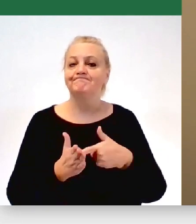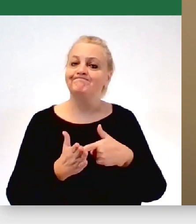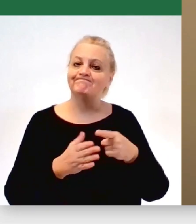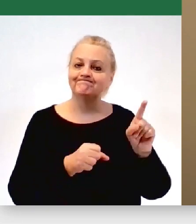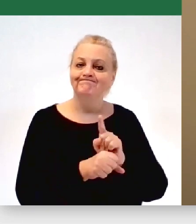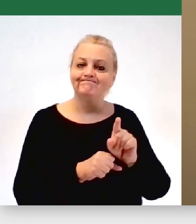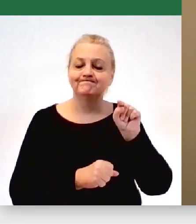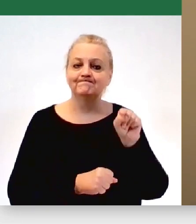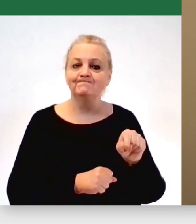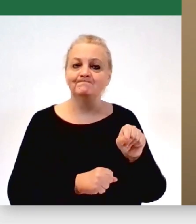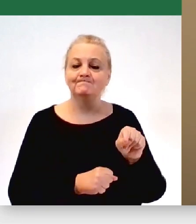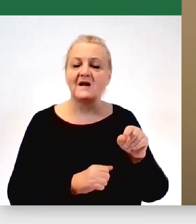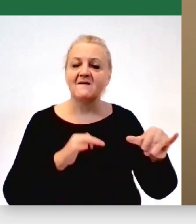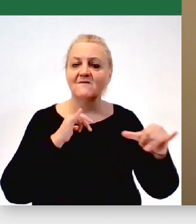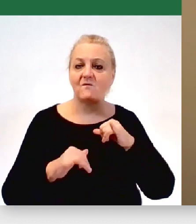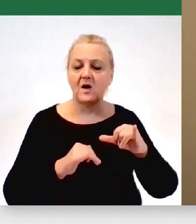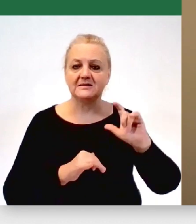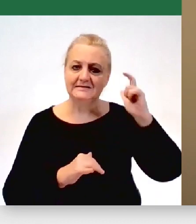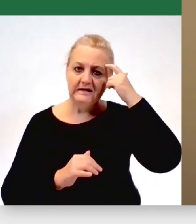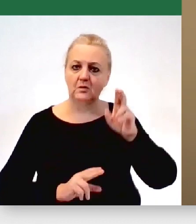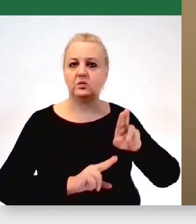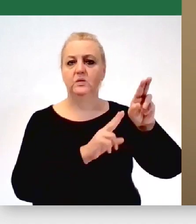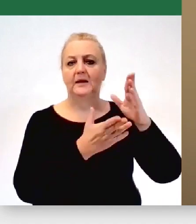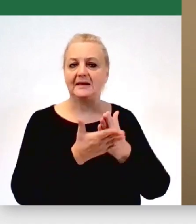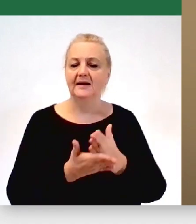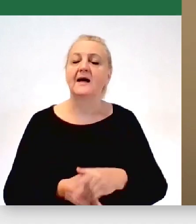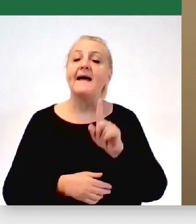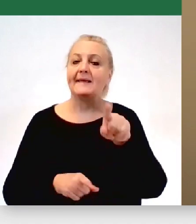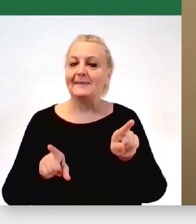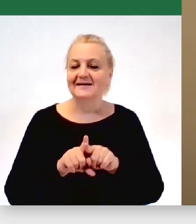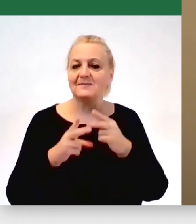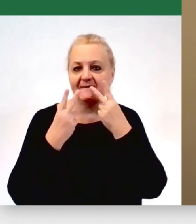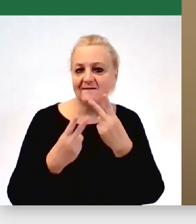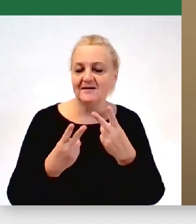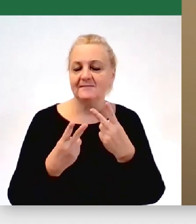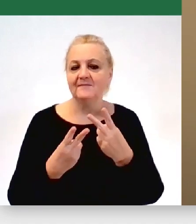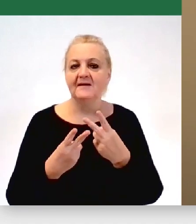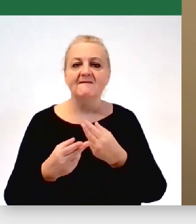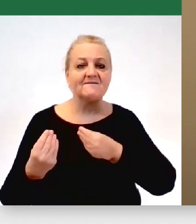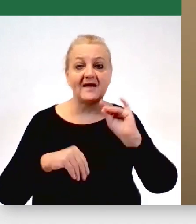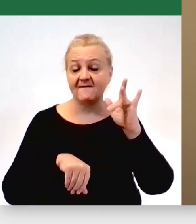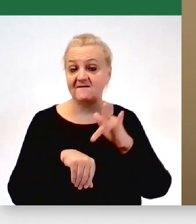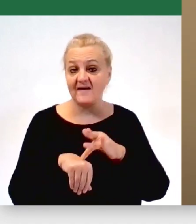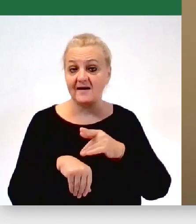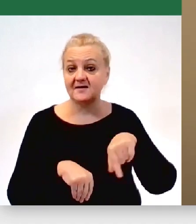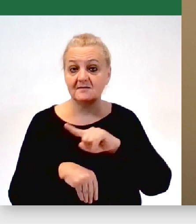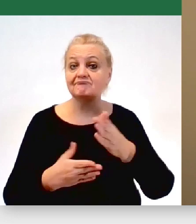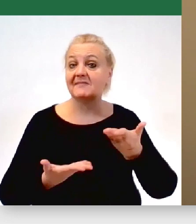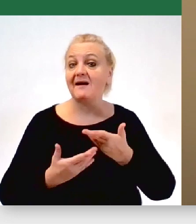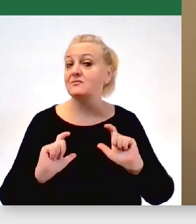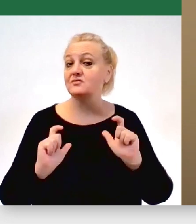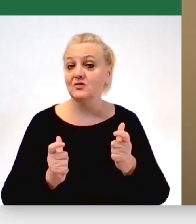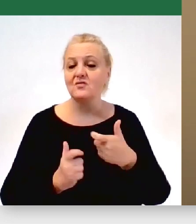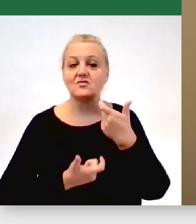władzy, która się centralizuje, ale widzimy jednocześnie, że największe efekty przynosi tylko to, co